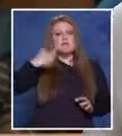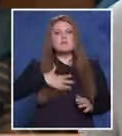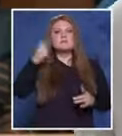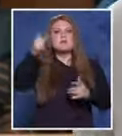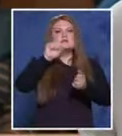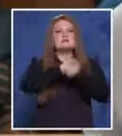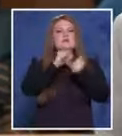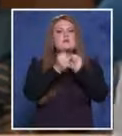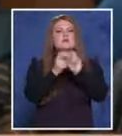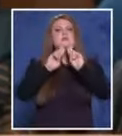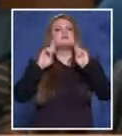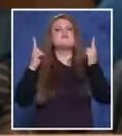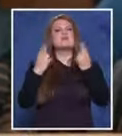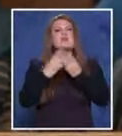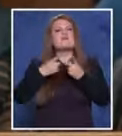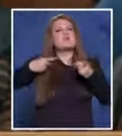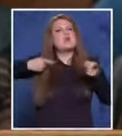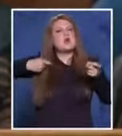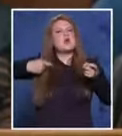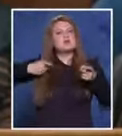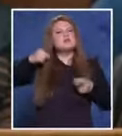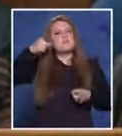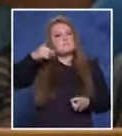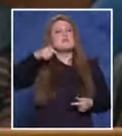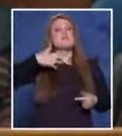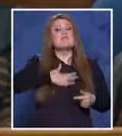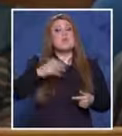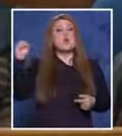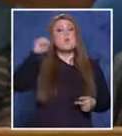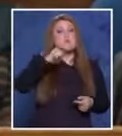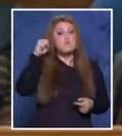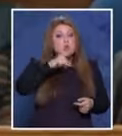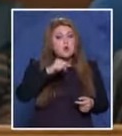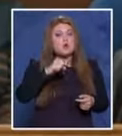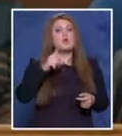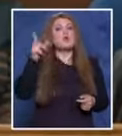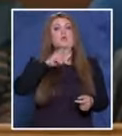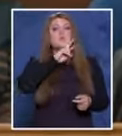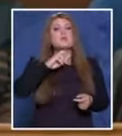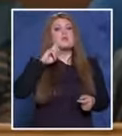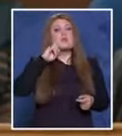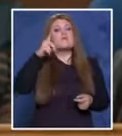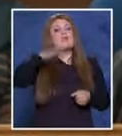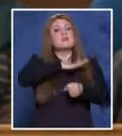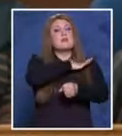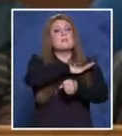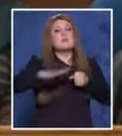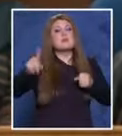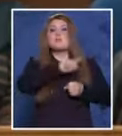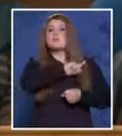борят срещу световния тероризъм, при нас бой от страна на полицаи е тотално